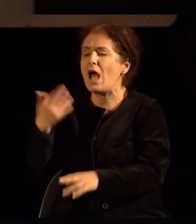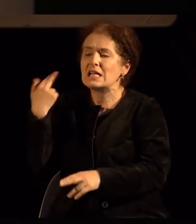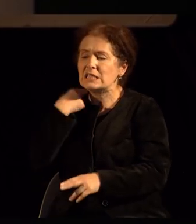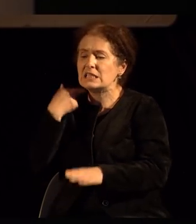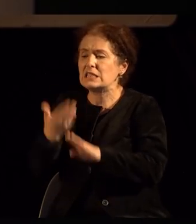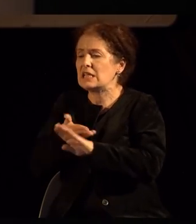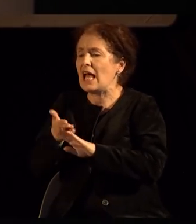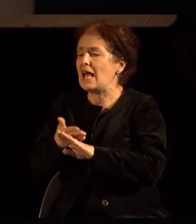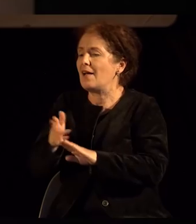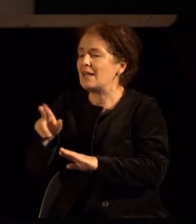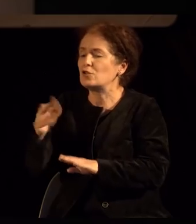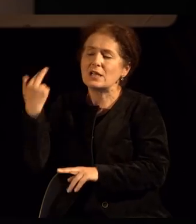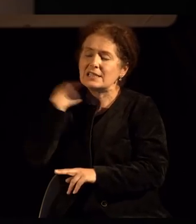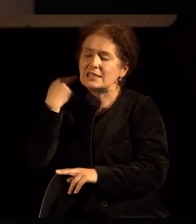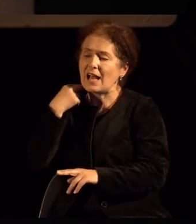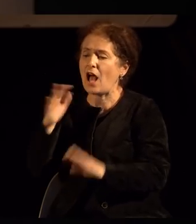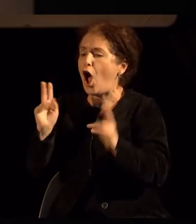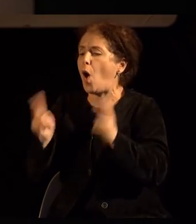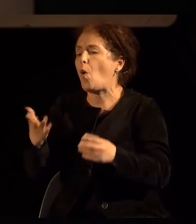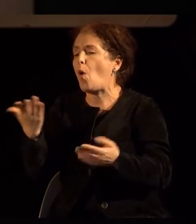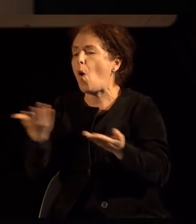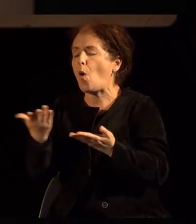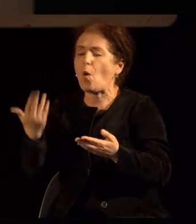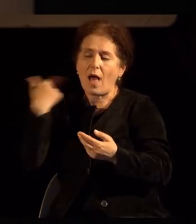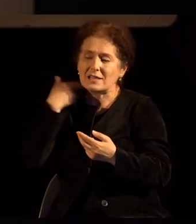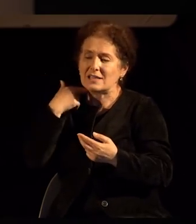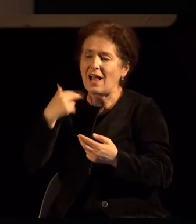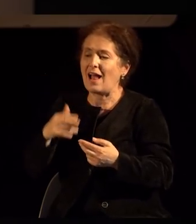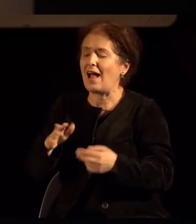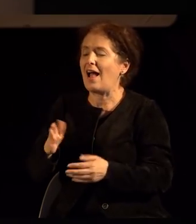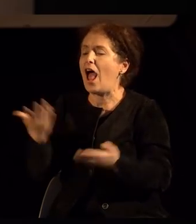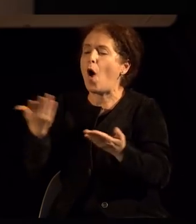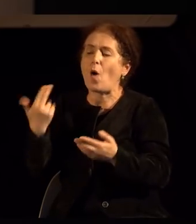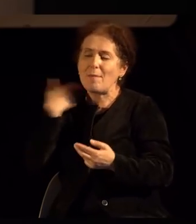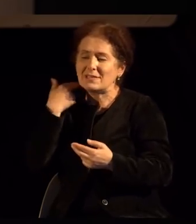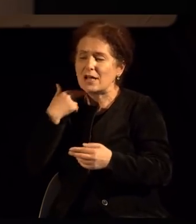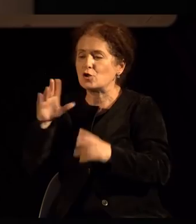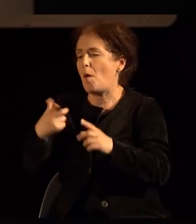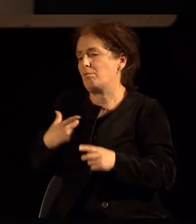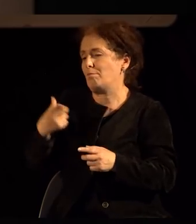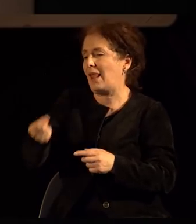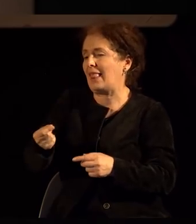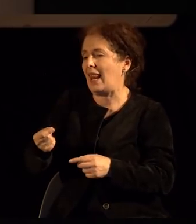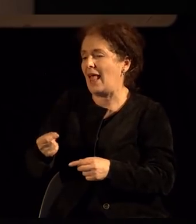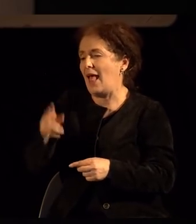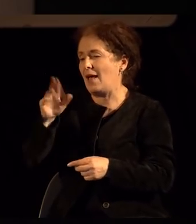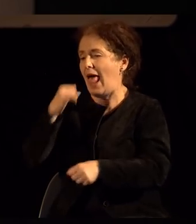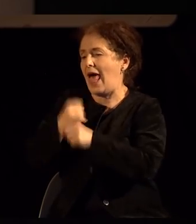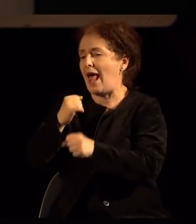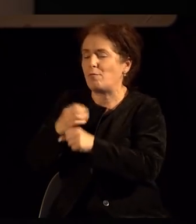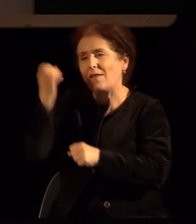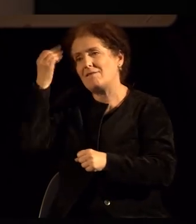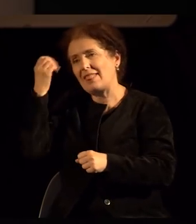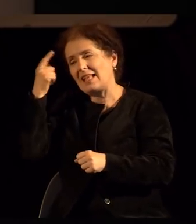кога имаме секс со партнер не е мозокот на ов тој си работи си размислува си